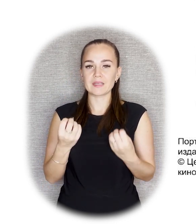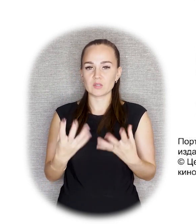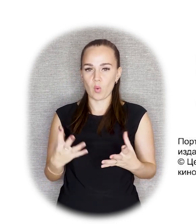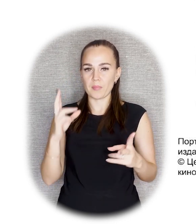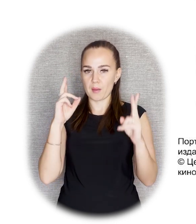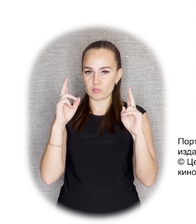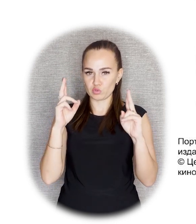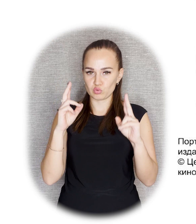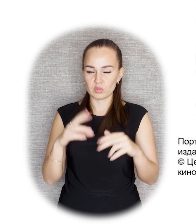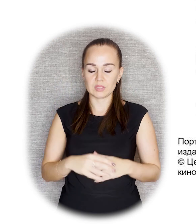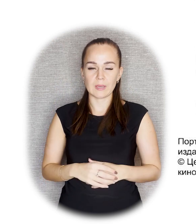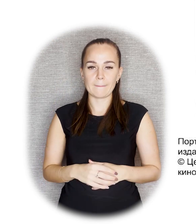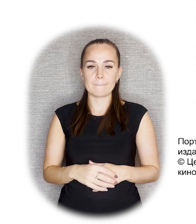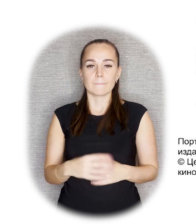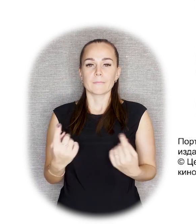более скромную прическу.